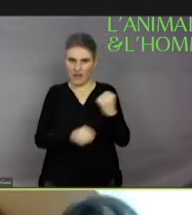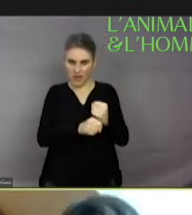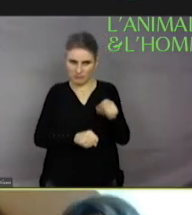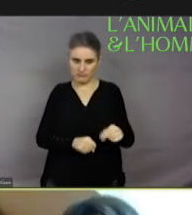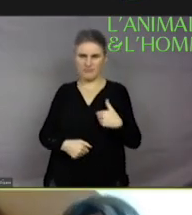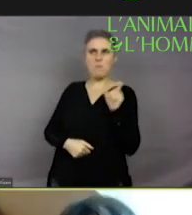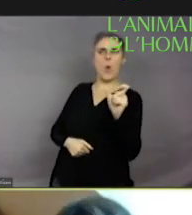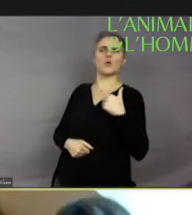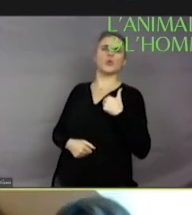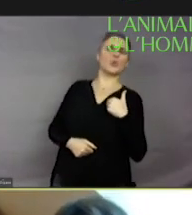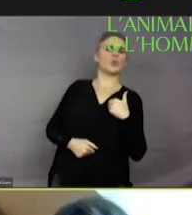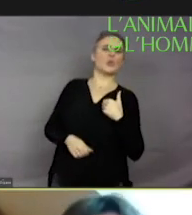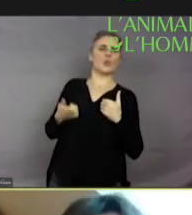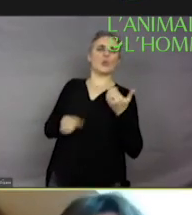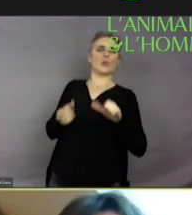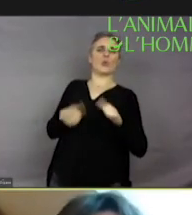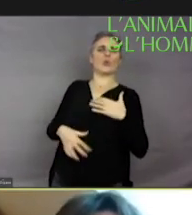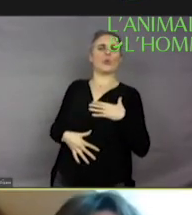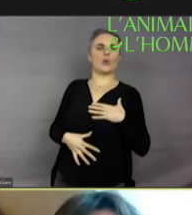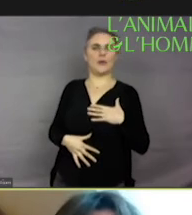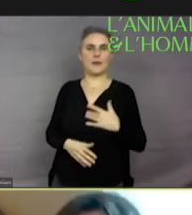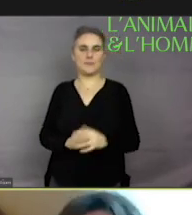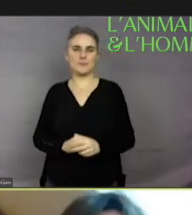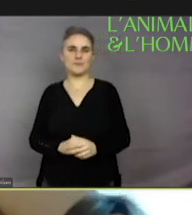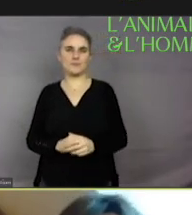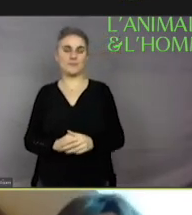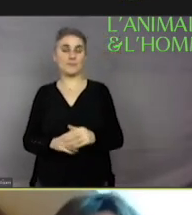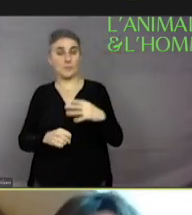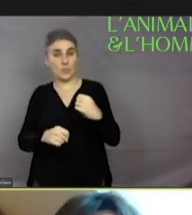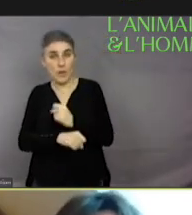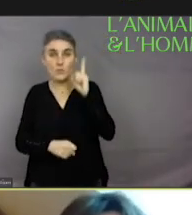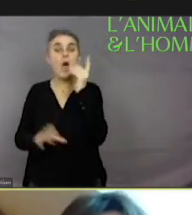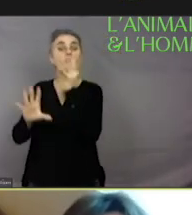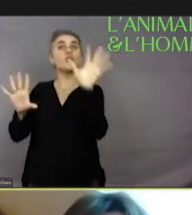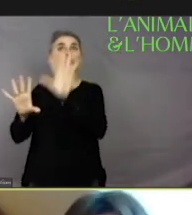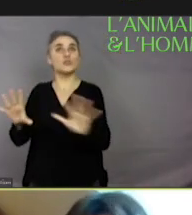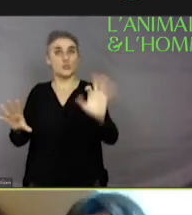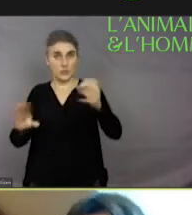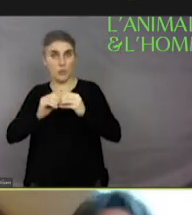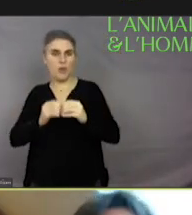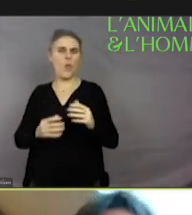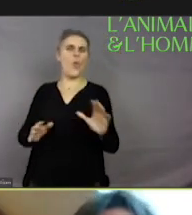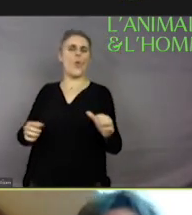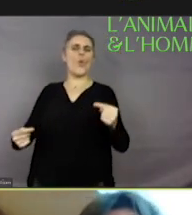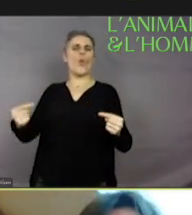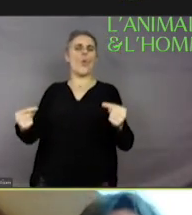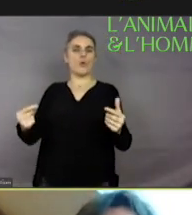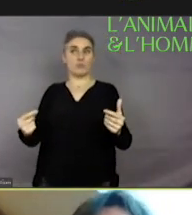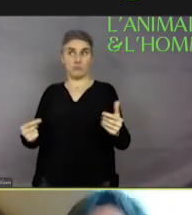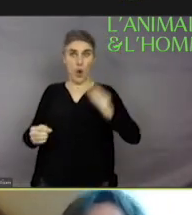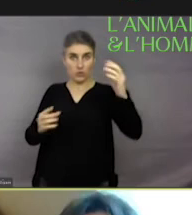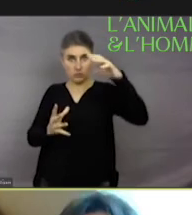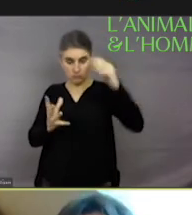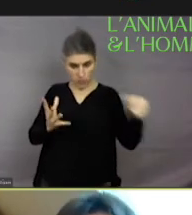Alors, c'est un petit peu dommage que ce mot-là ne pose problème qu'en France parce qu'il existe dans le monde entier déjà. Et ce n pas parce qu'il existe